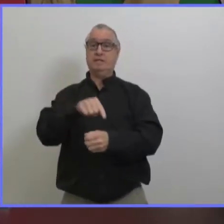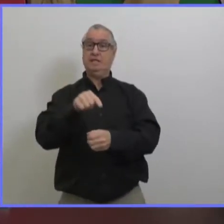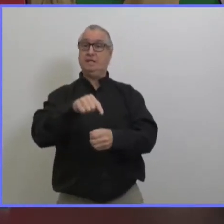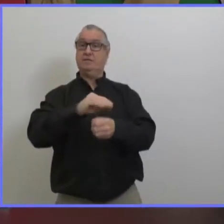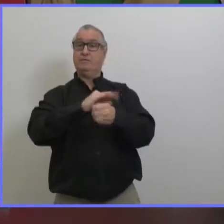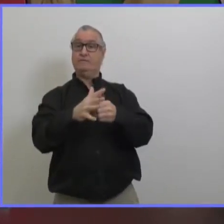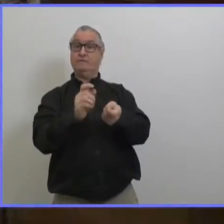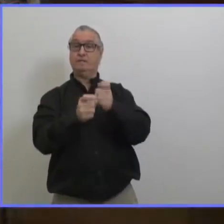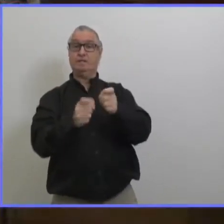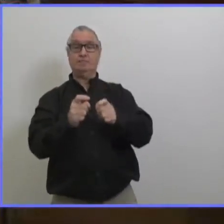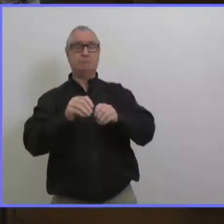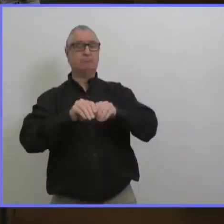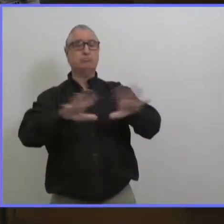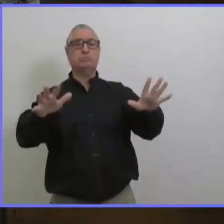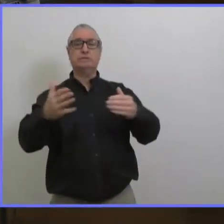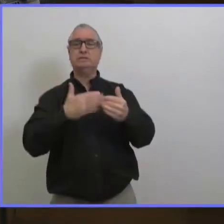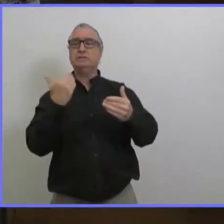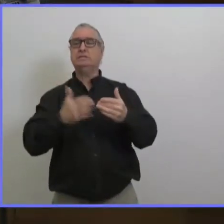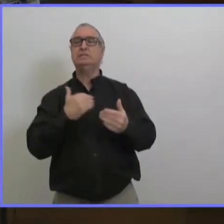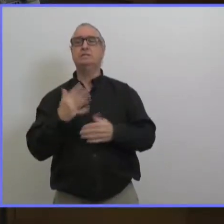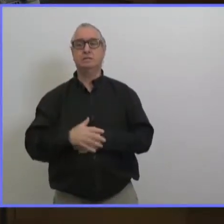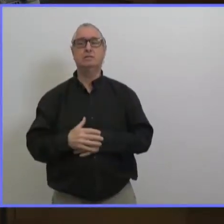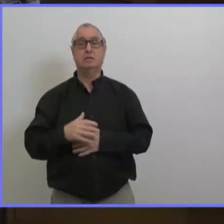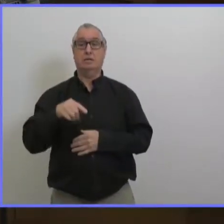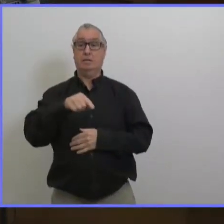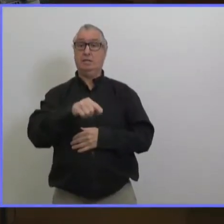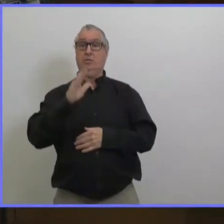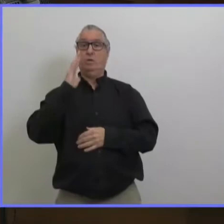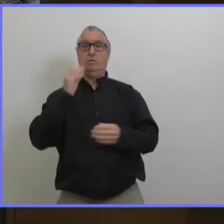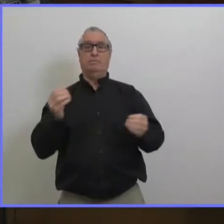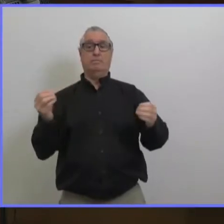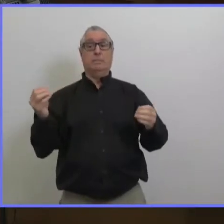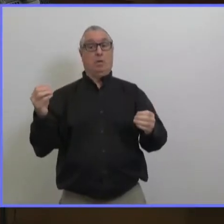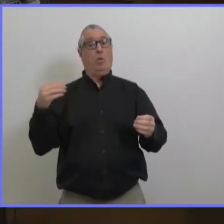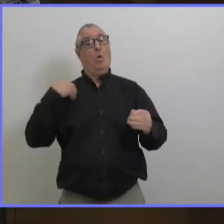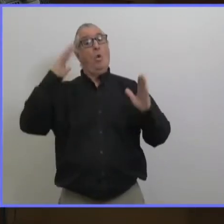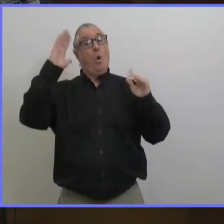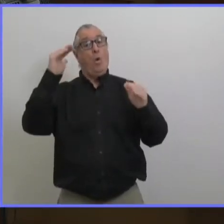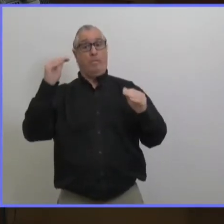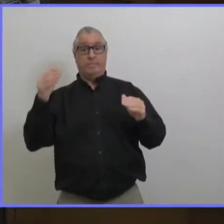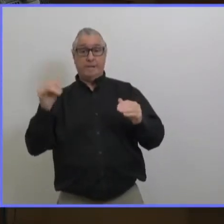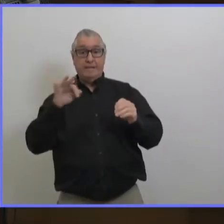seuils de positivité beaucoup plus rapidement du winnipeg free press kevin